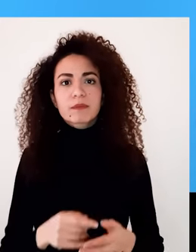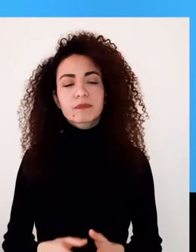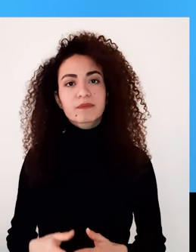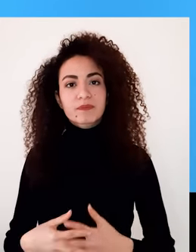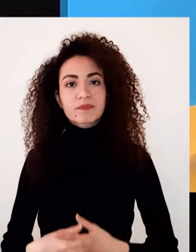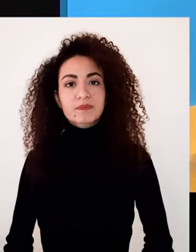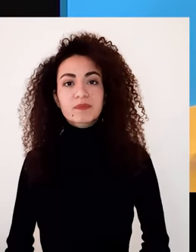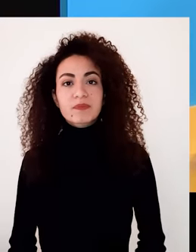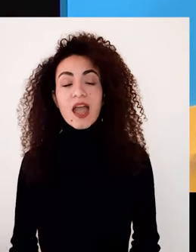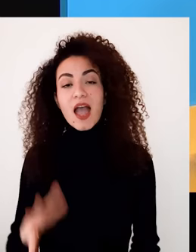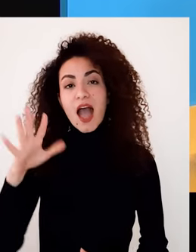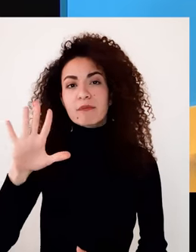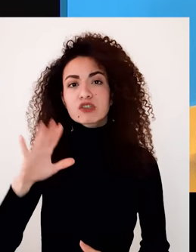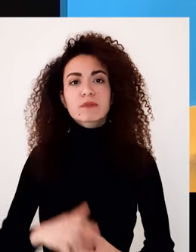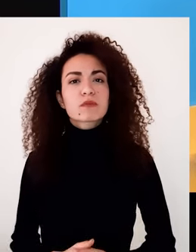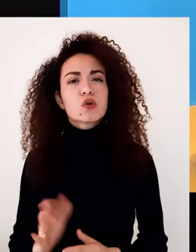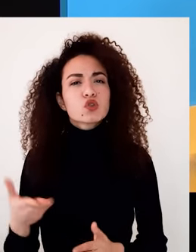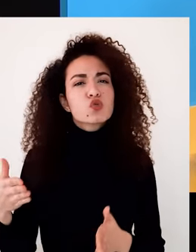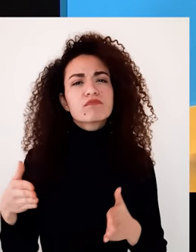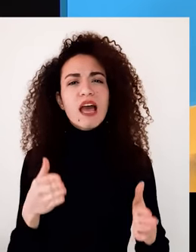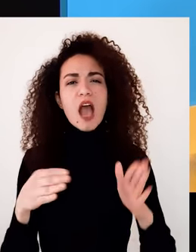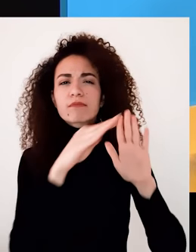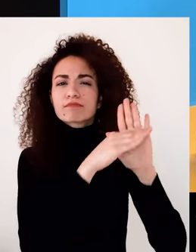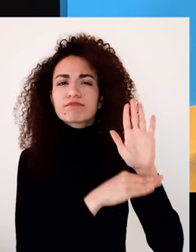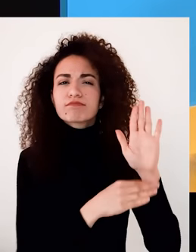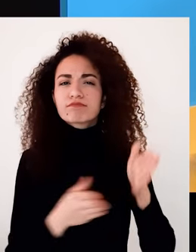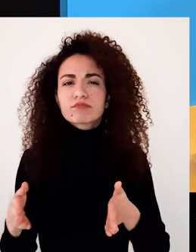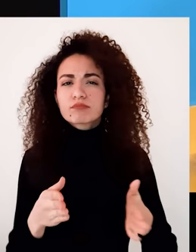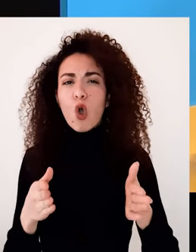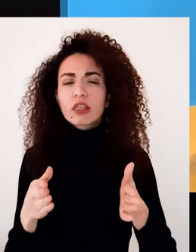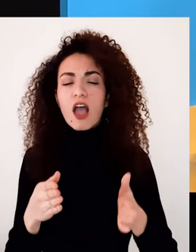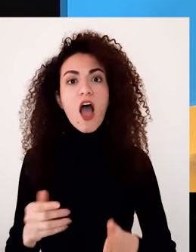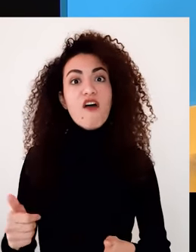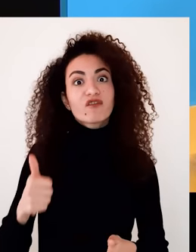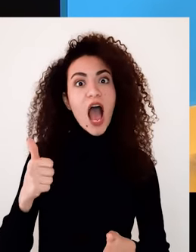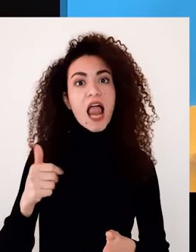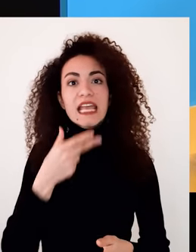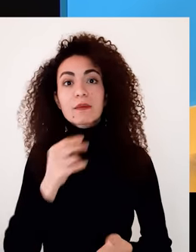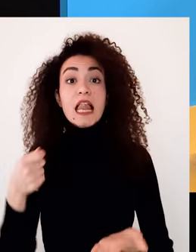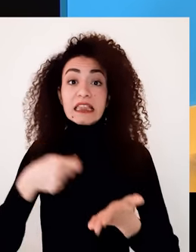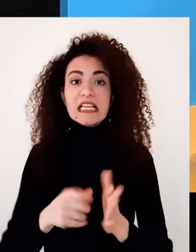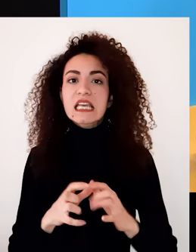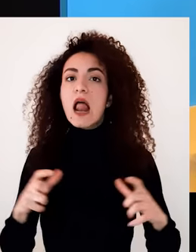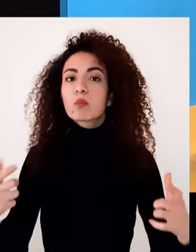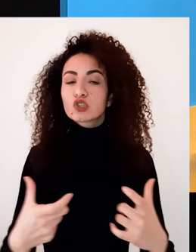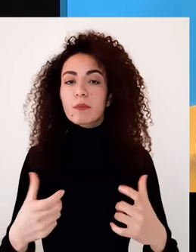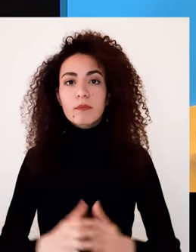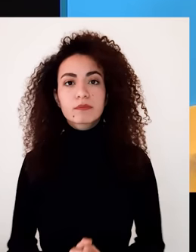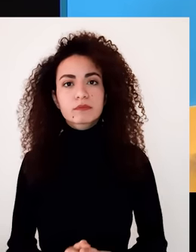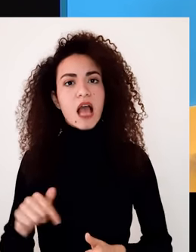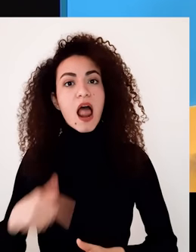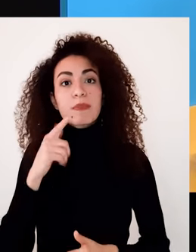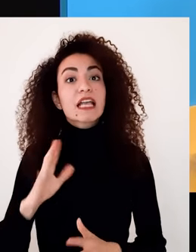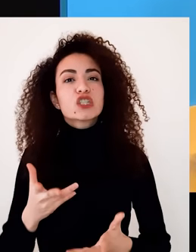قطاعات خامساً ما هي الاستراتيجية الفعالة لنساء ذويات الإعاقة للتأثير على محيطهم؟ وسنعالج هون